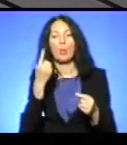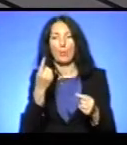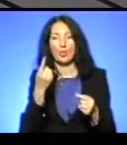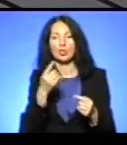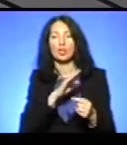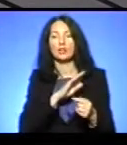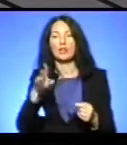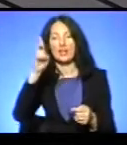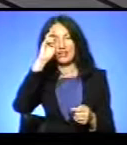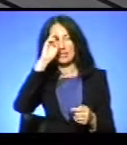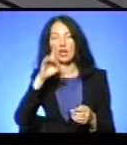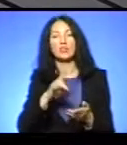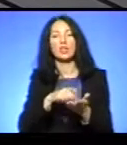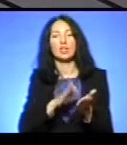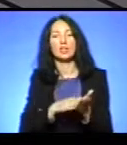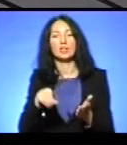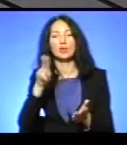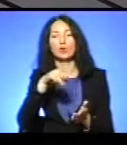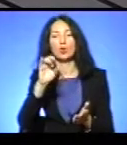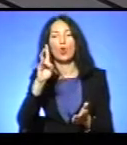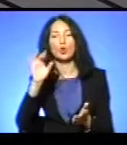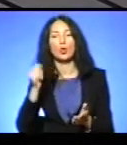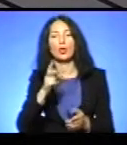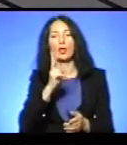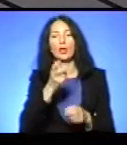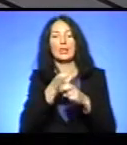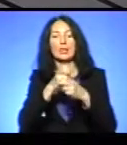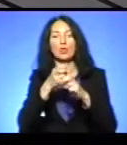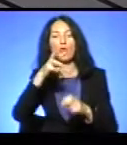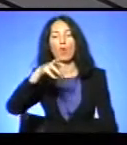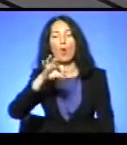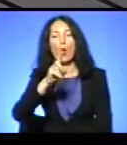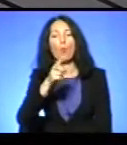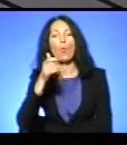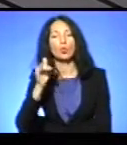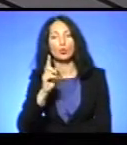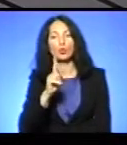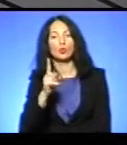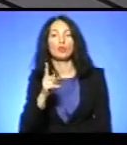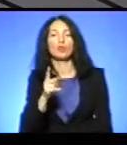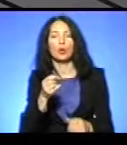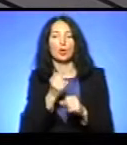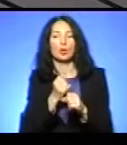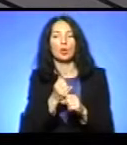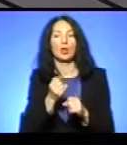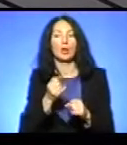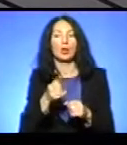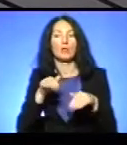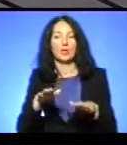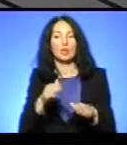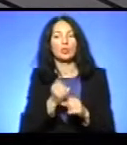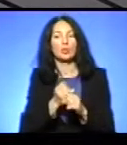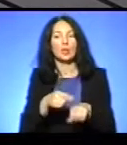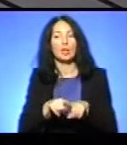кісткового мозку. Що спонукало сім'ю до такого рішення, як працює реєстр та хто може стати донором? Дізнаємося за мить,